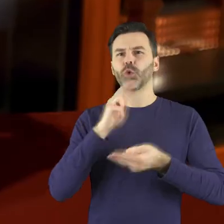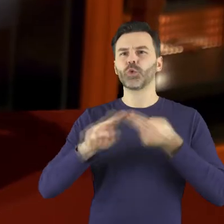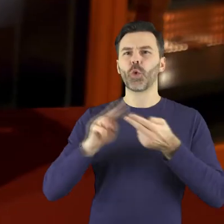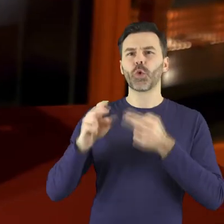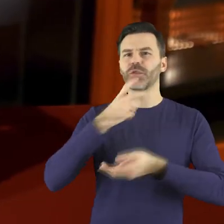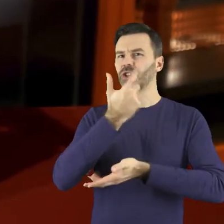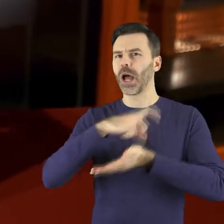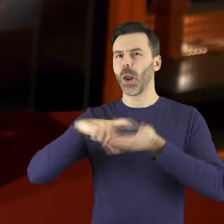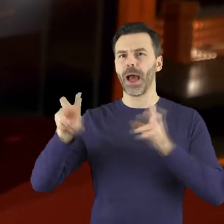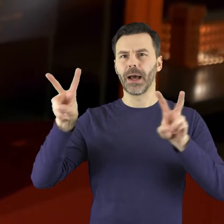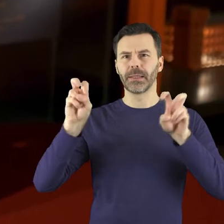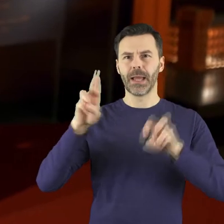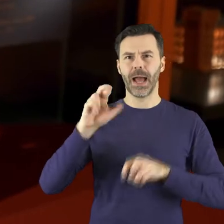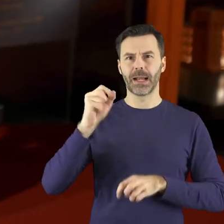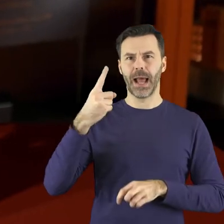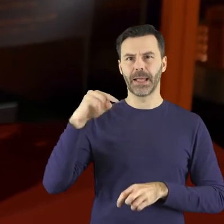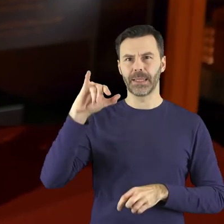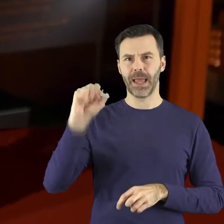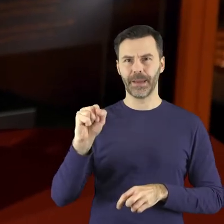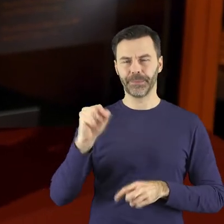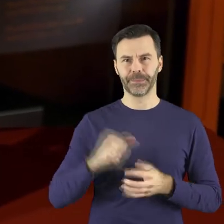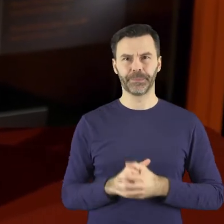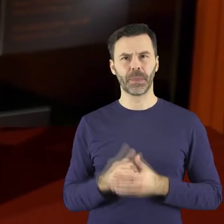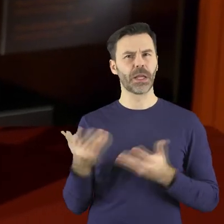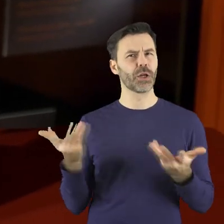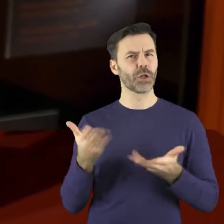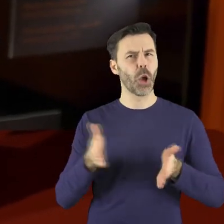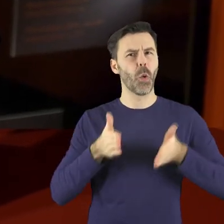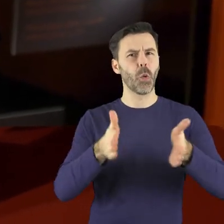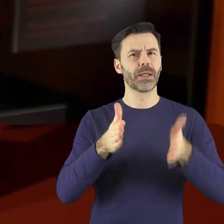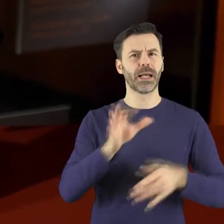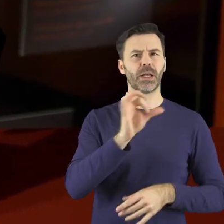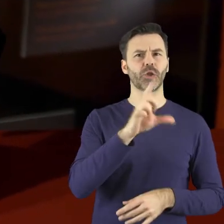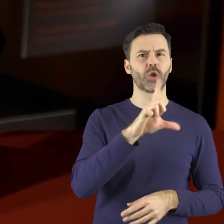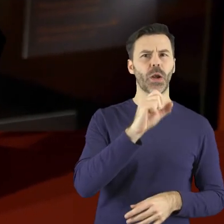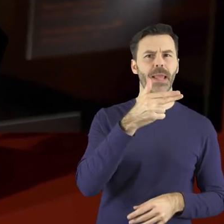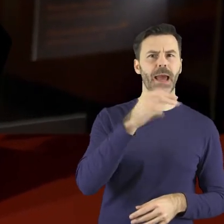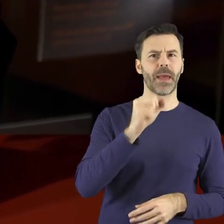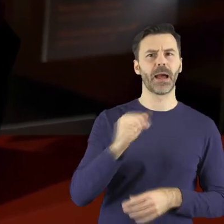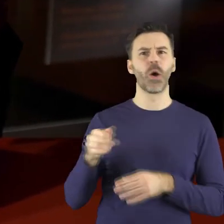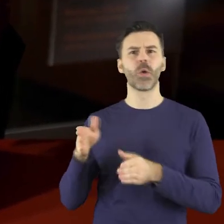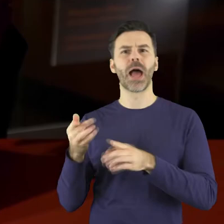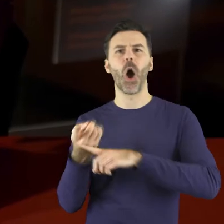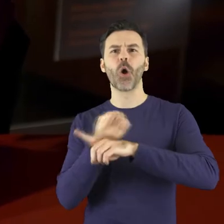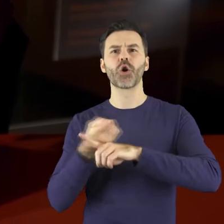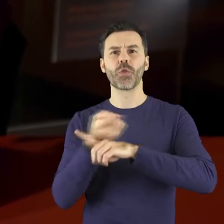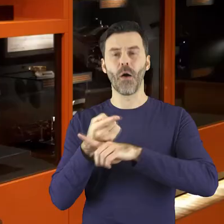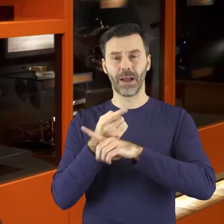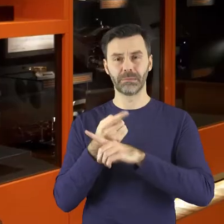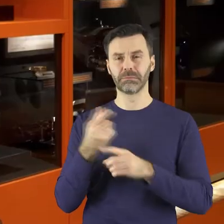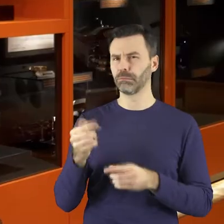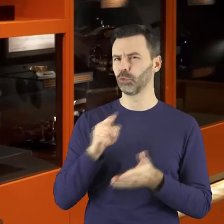Szczególnie w okresie międzywojennym, kiedy znajdowała się u zbiegu ulicy Stodolnianej i Ogrodowej fabryka tej firmy,